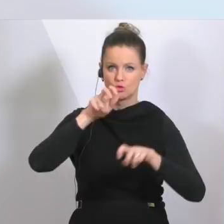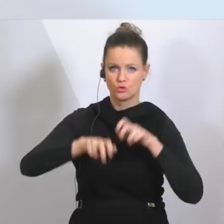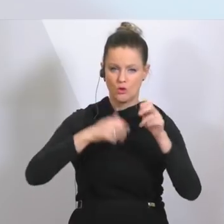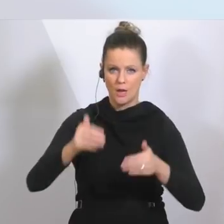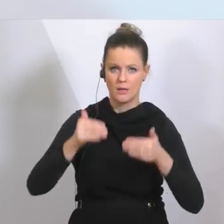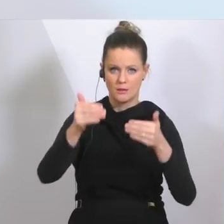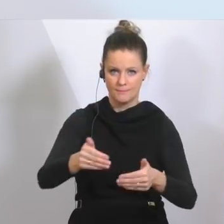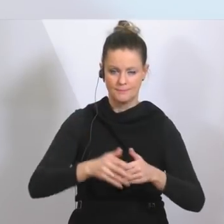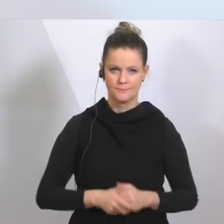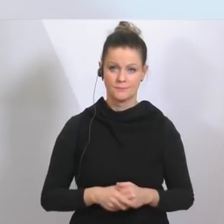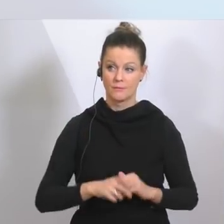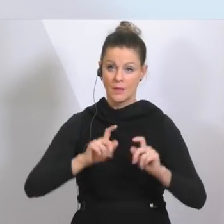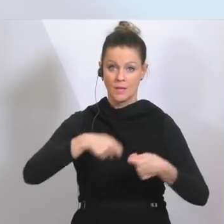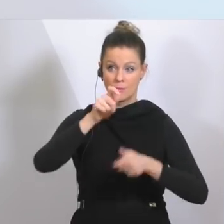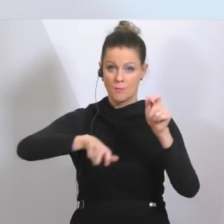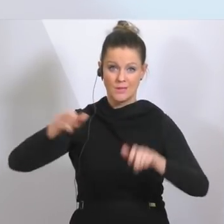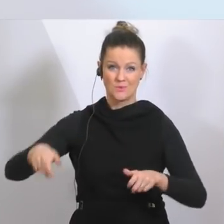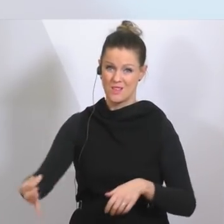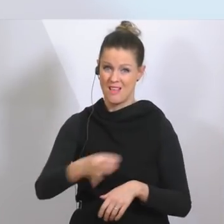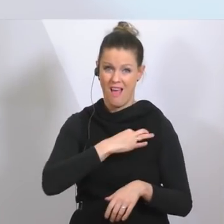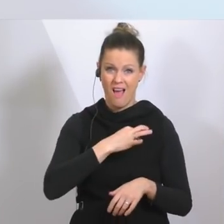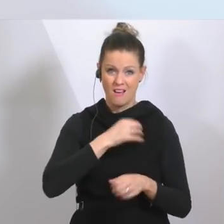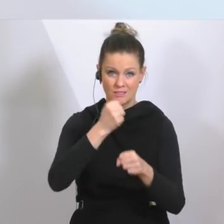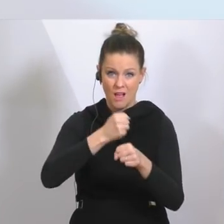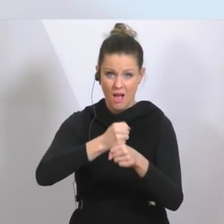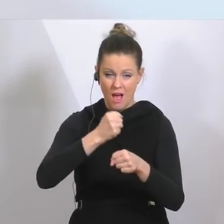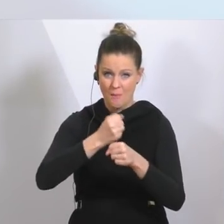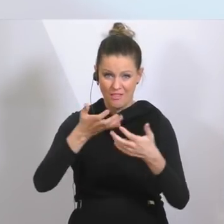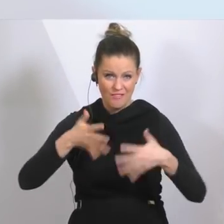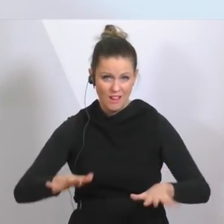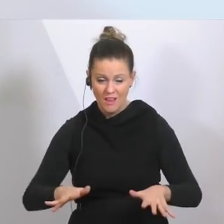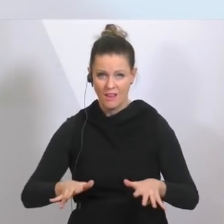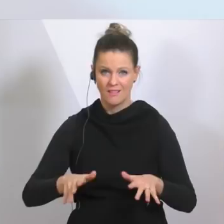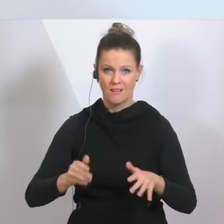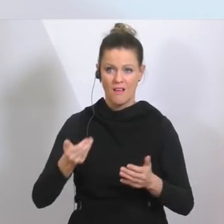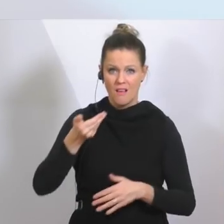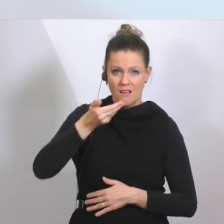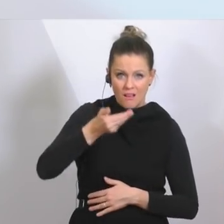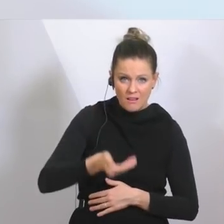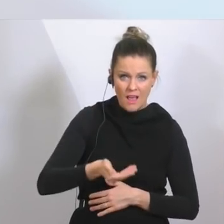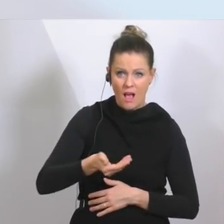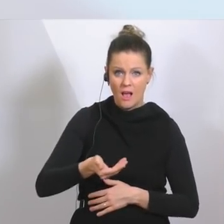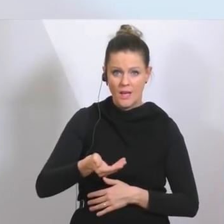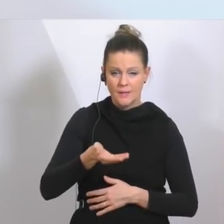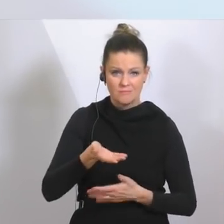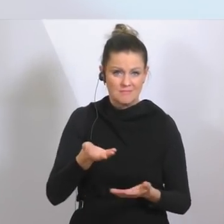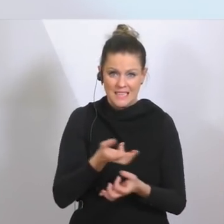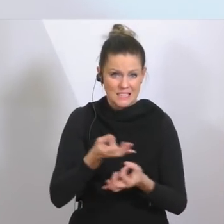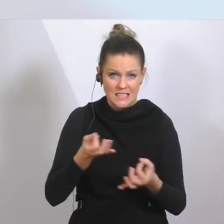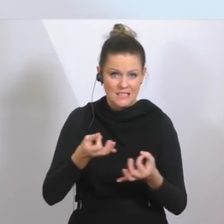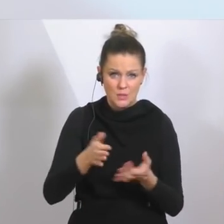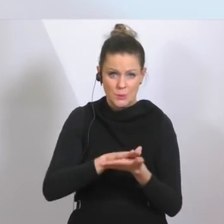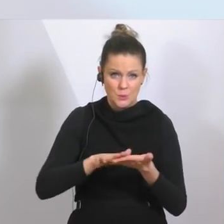Menschen, die Angst haben um ihren Job, Menschen, die kein Einkommen mehr haben und die ihre täglichen